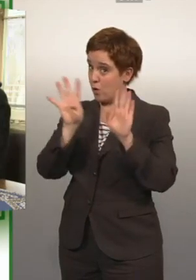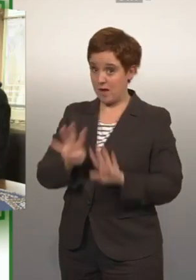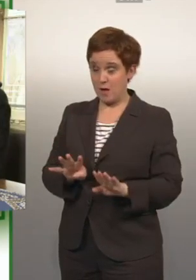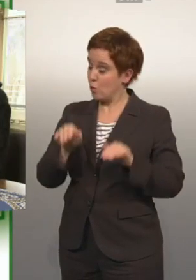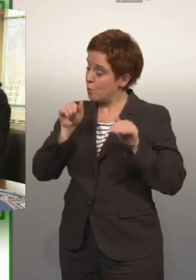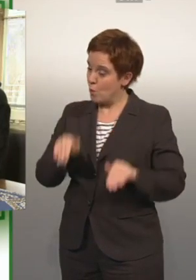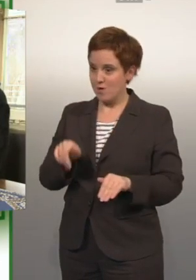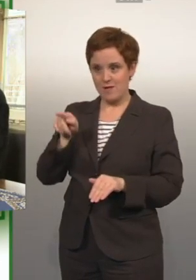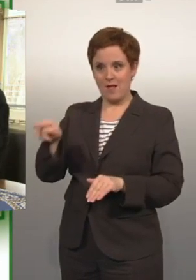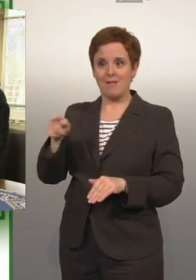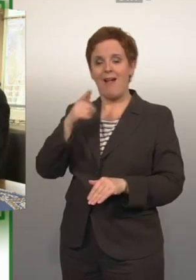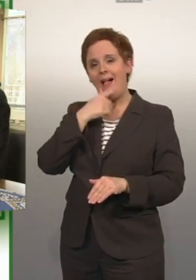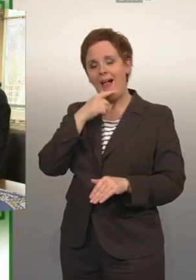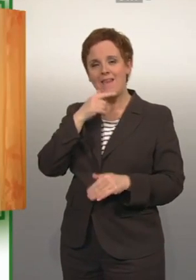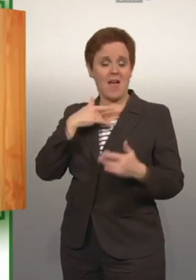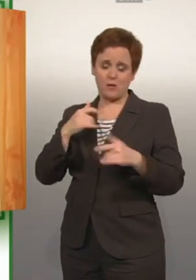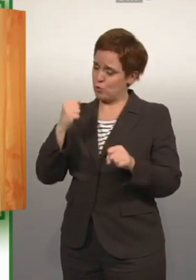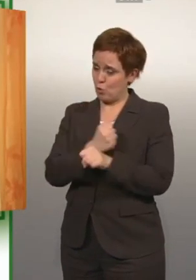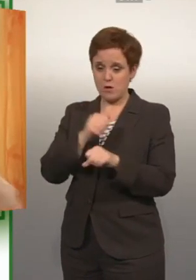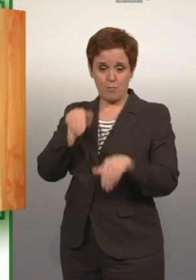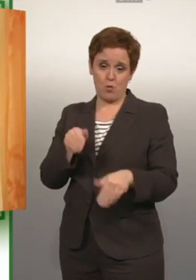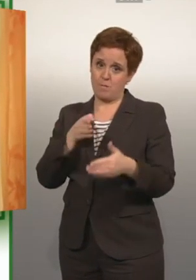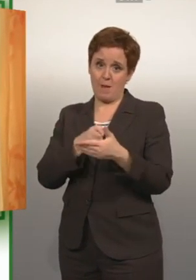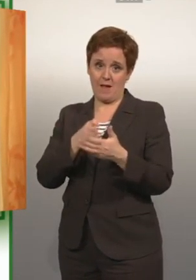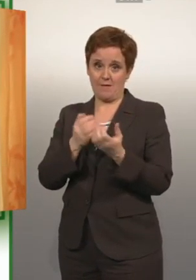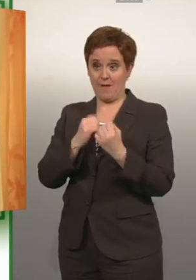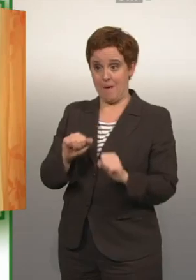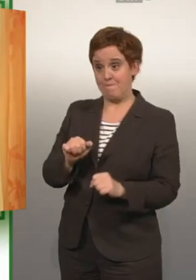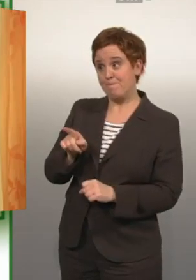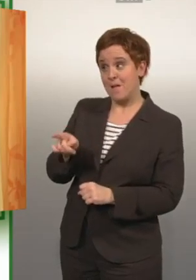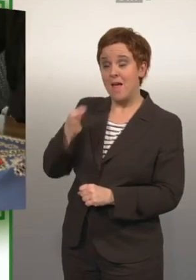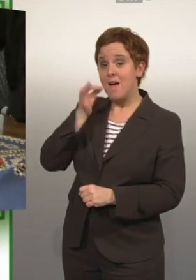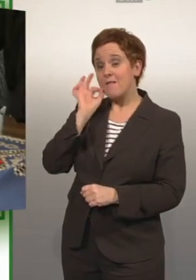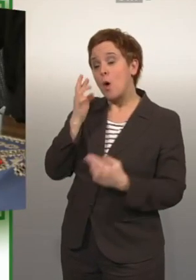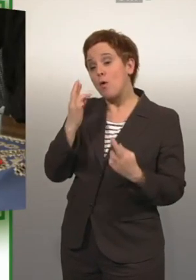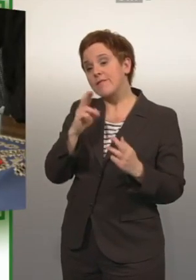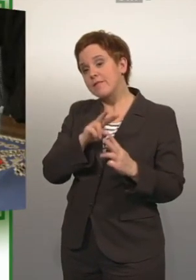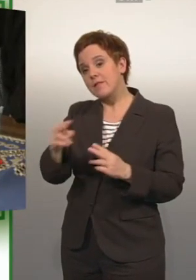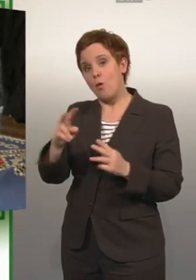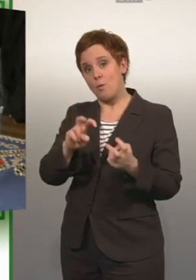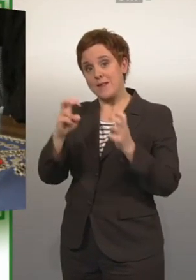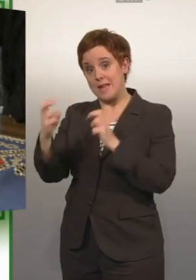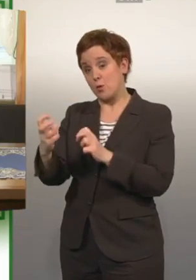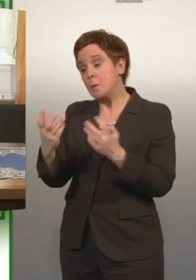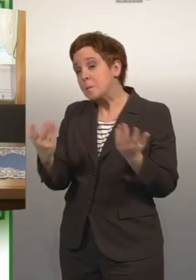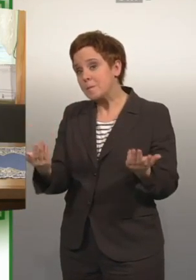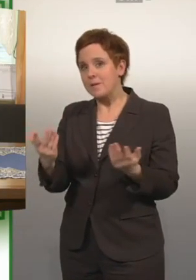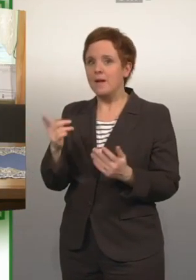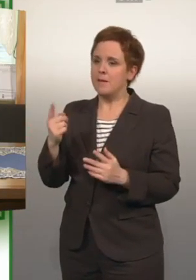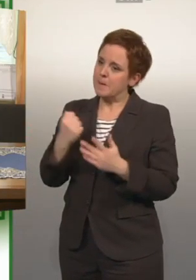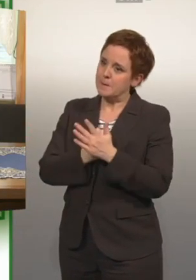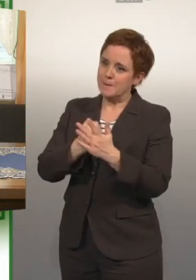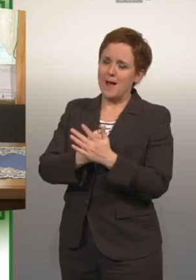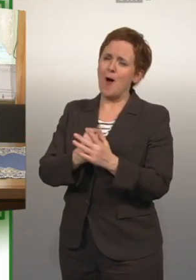denkmalgeschützten Leha-Theater in Bad Ischl. Miriam Kohl hofft jetzt auf die Umsetzung und wird sich, dank ihres